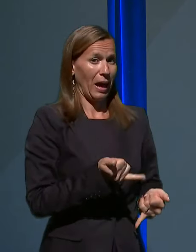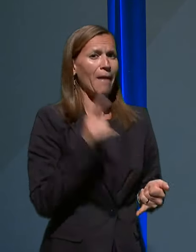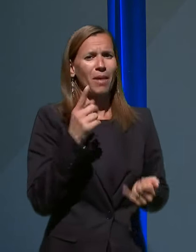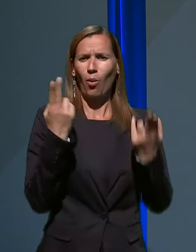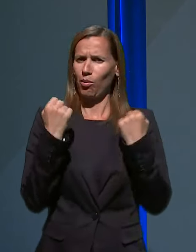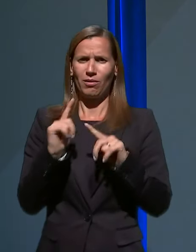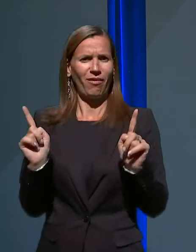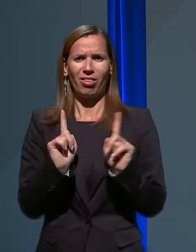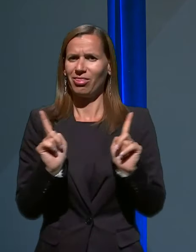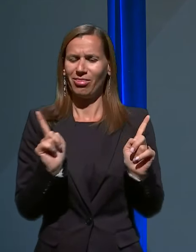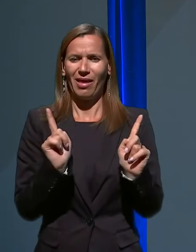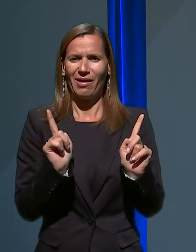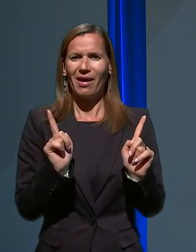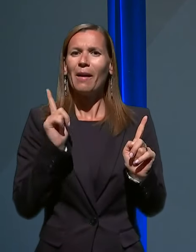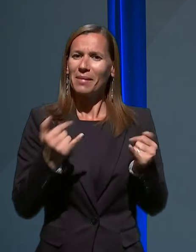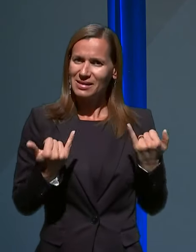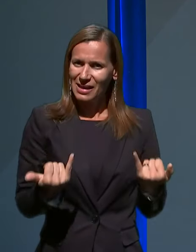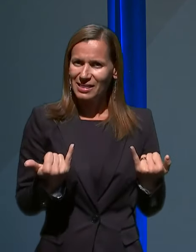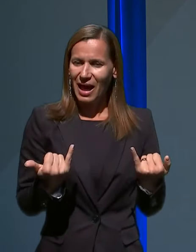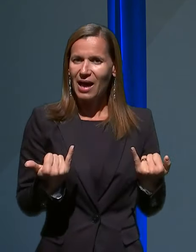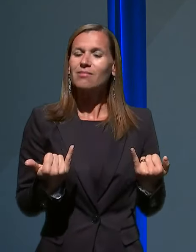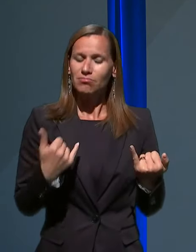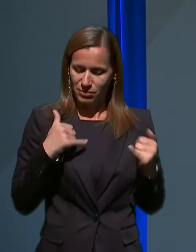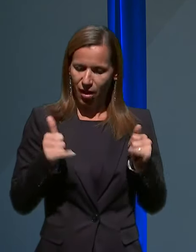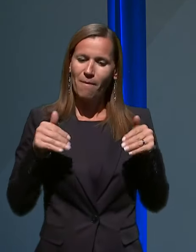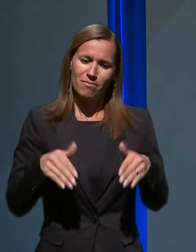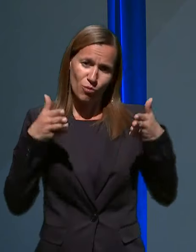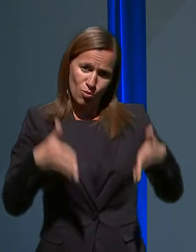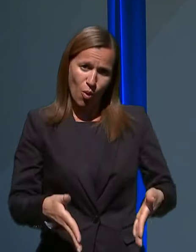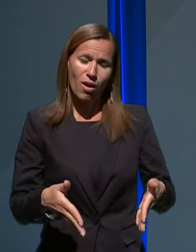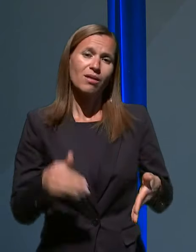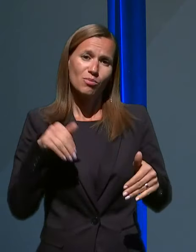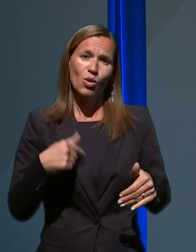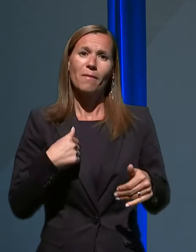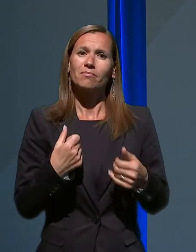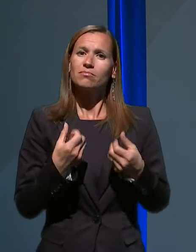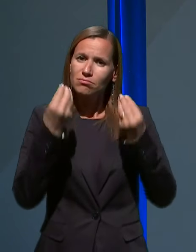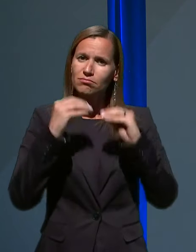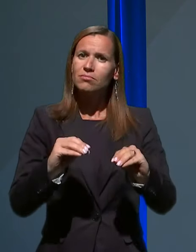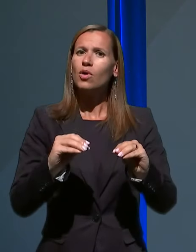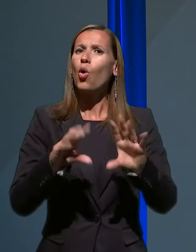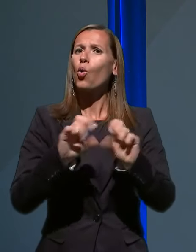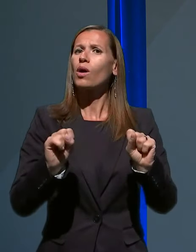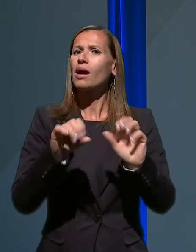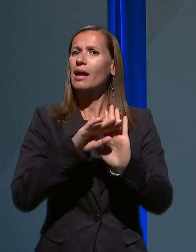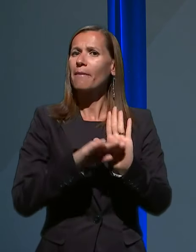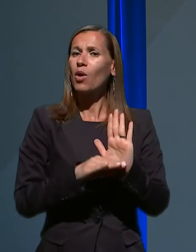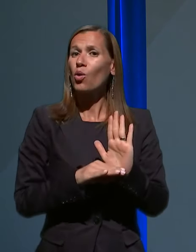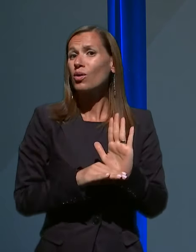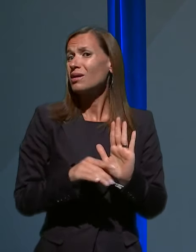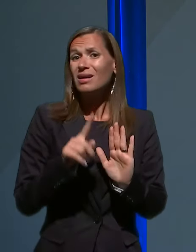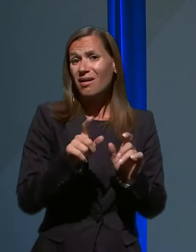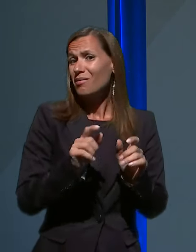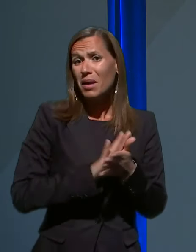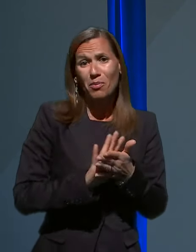ne. Tokrat pa obogam in se držim ukrepov iz preprostega razloga, ker želim